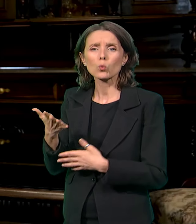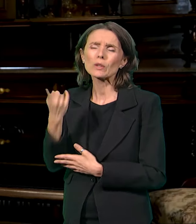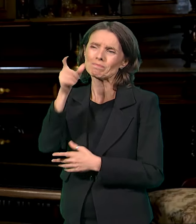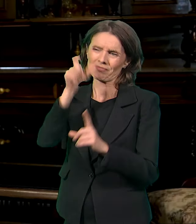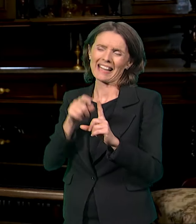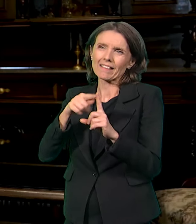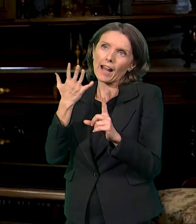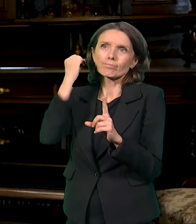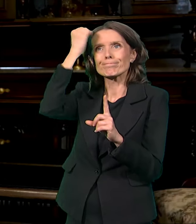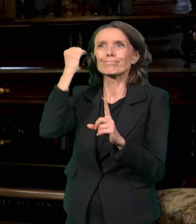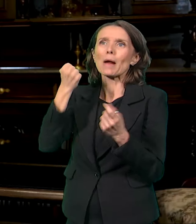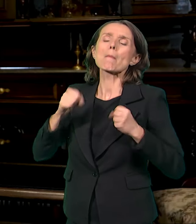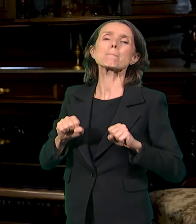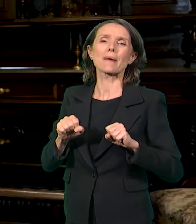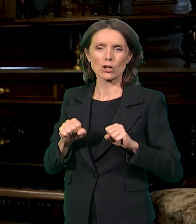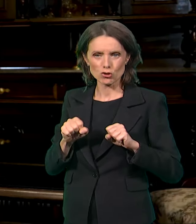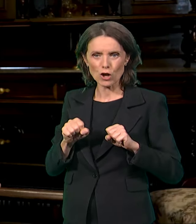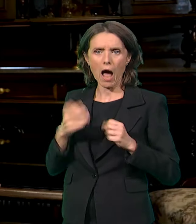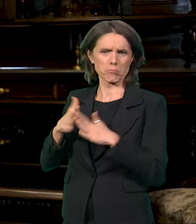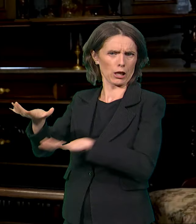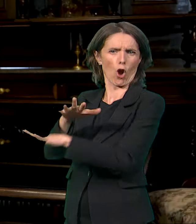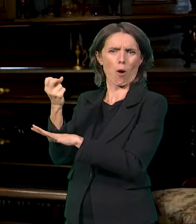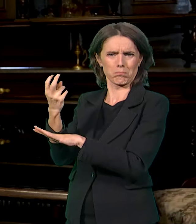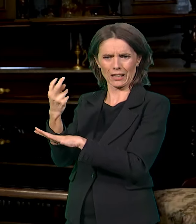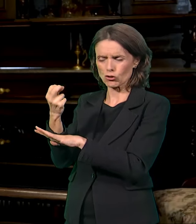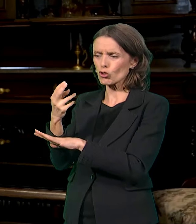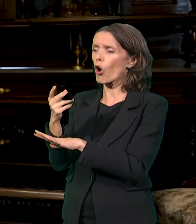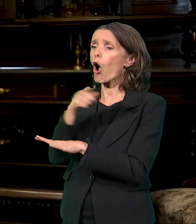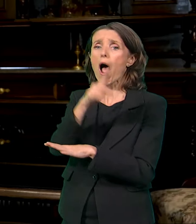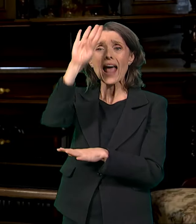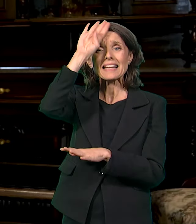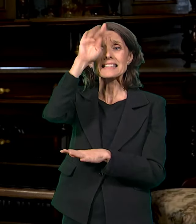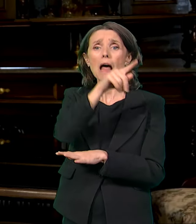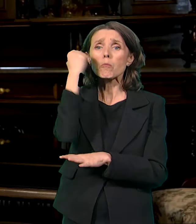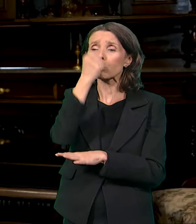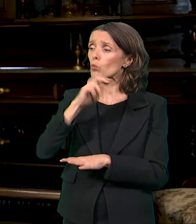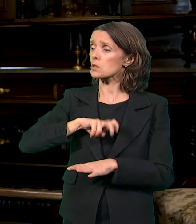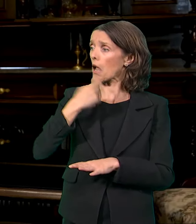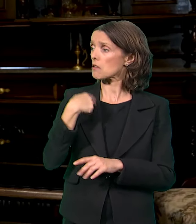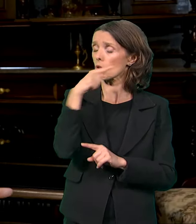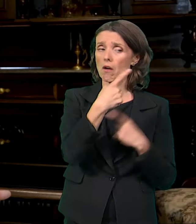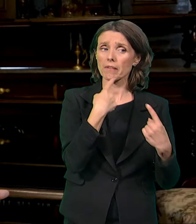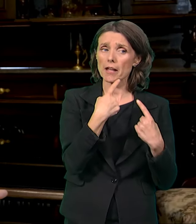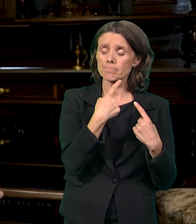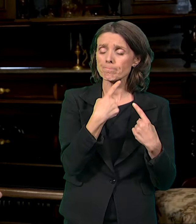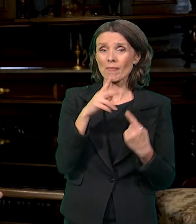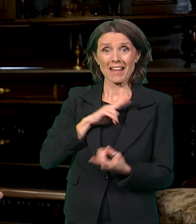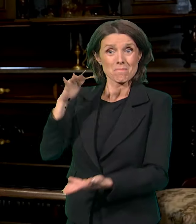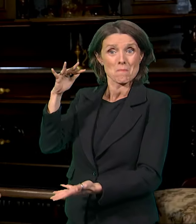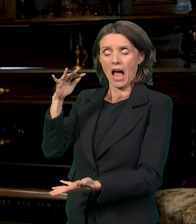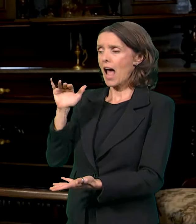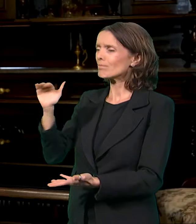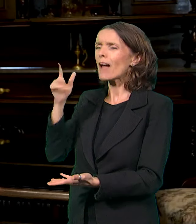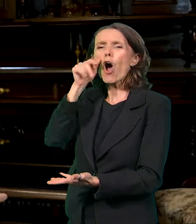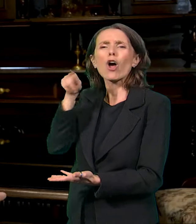reći, informativni razgovor u Stambul, pa je rekao starom Krsmanoviću, ako se vrati, ti ćeš mi to vratiti, ako se ne vrati, ima li